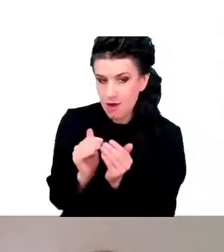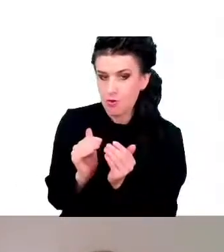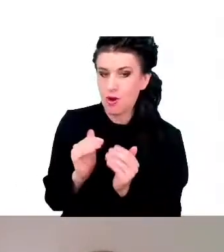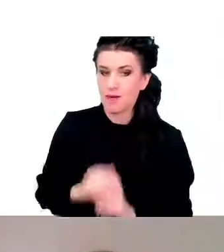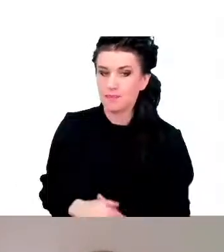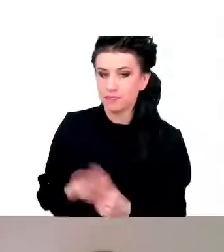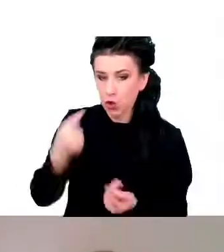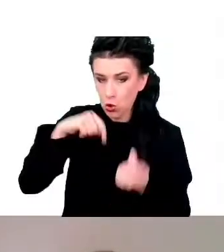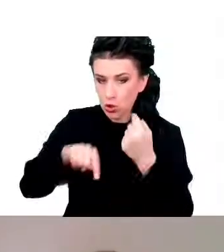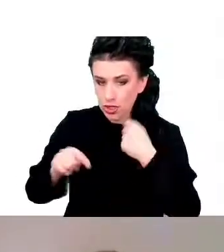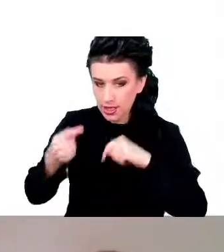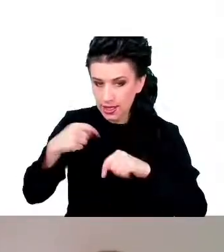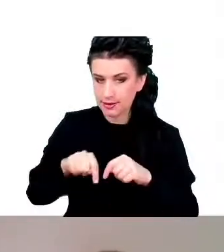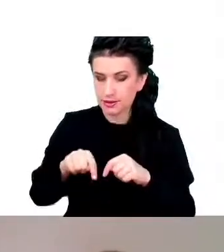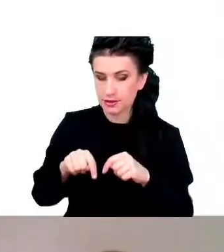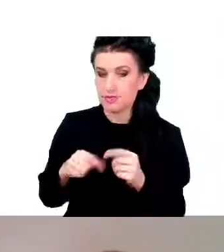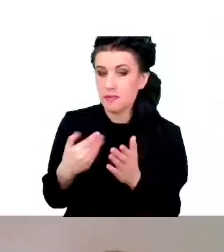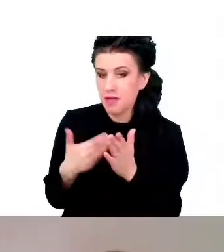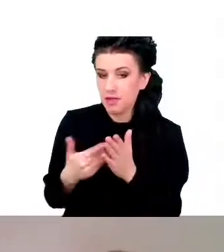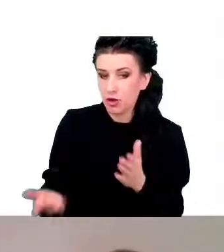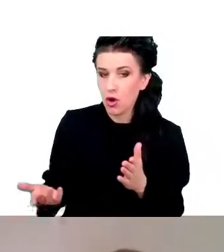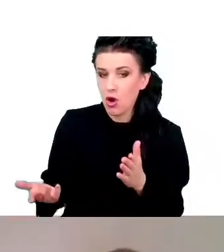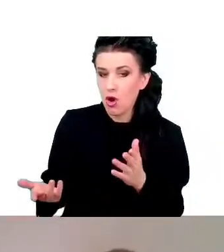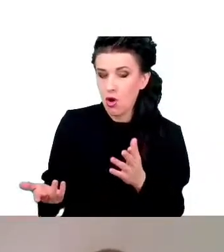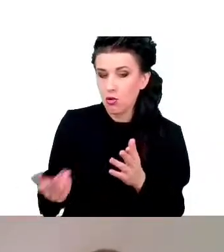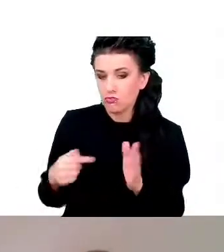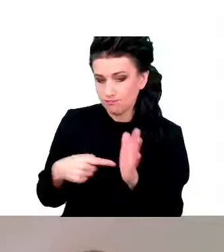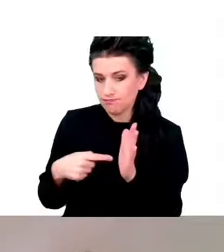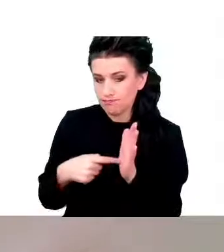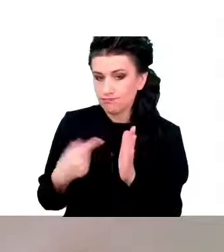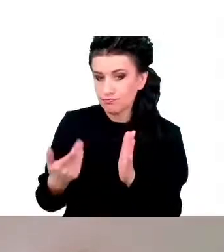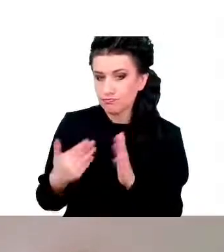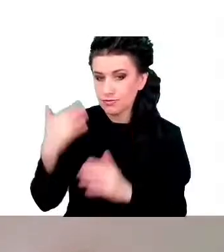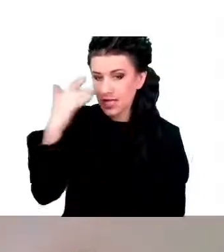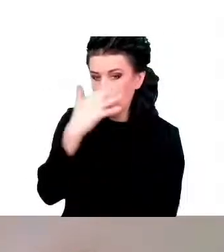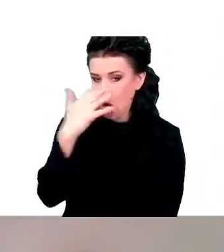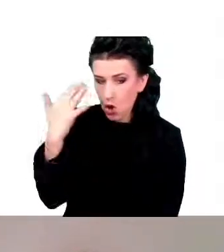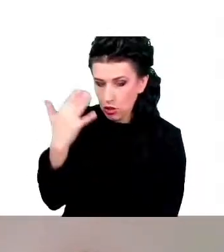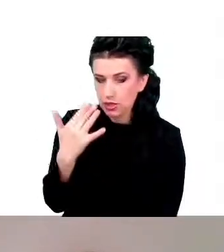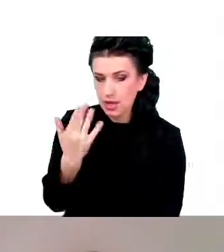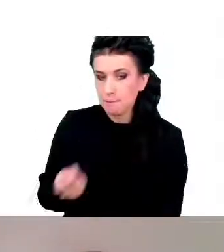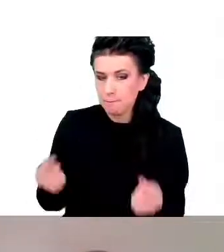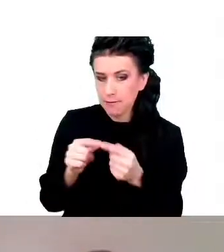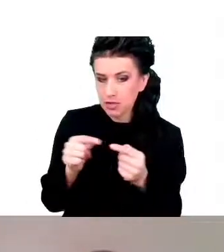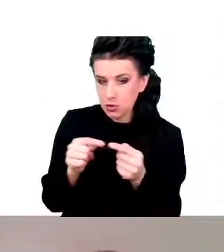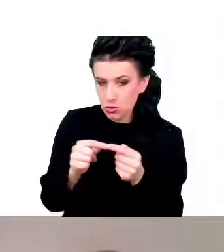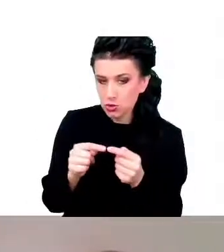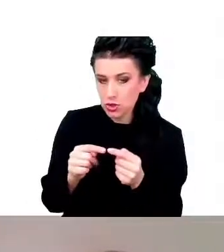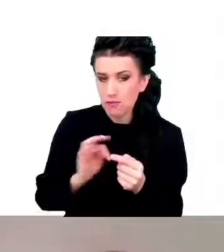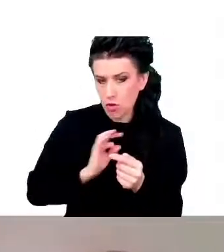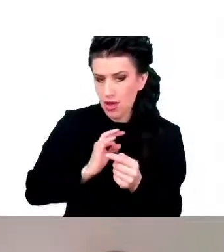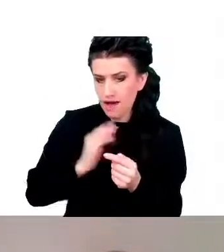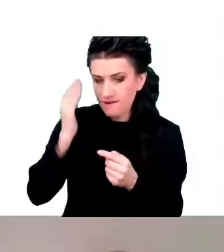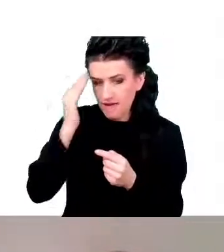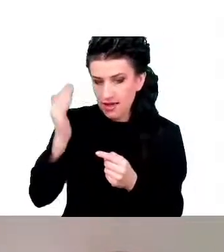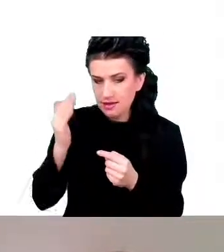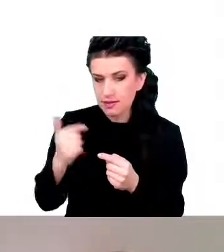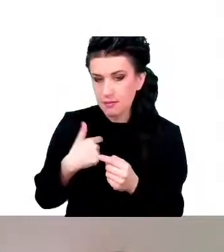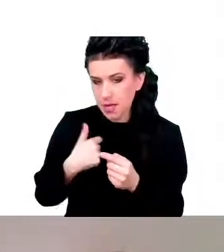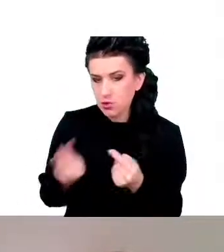naukowym, przynajmniej jeśli chodzi o moją wiedzę, to